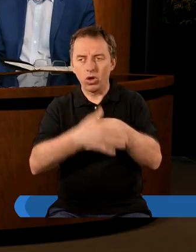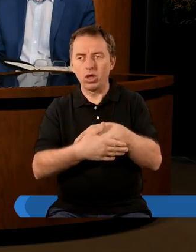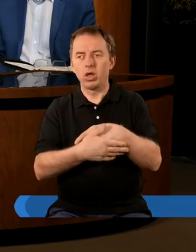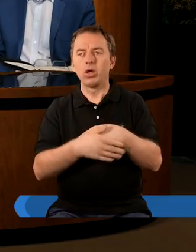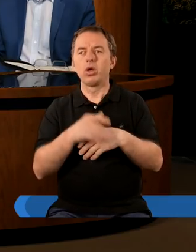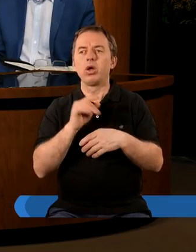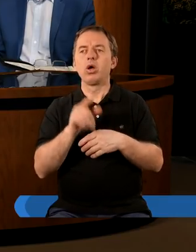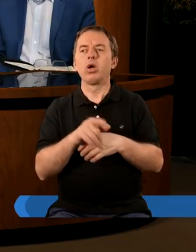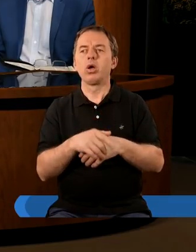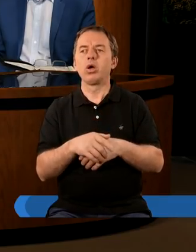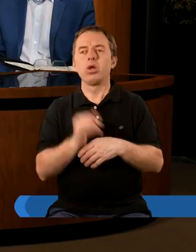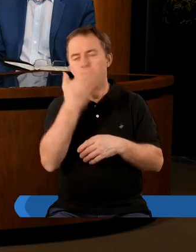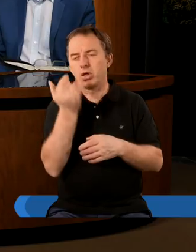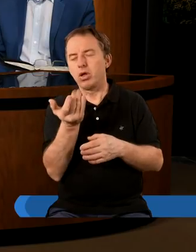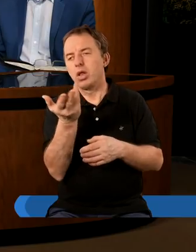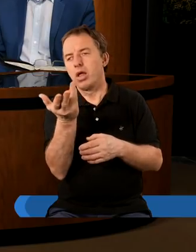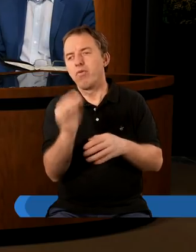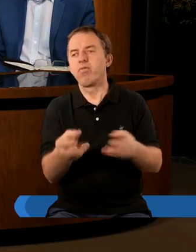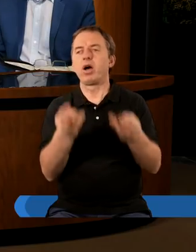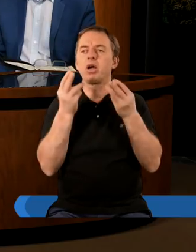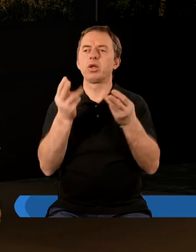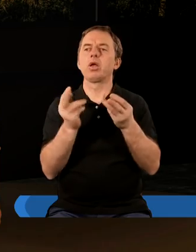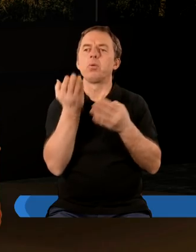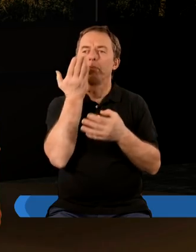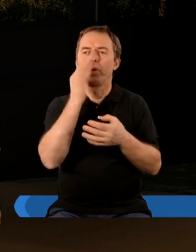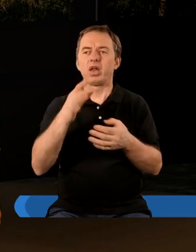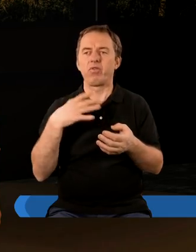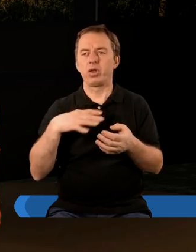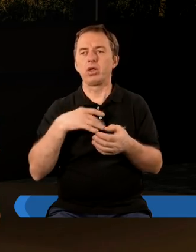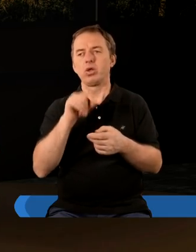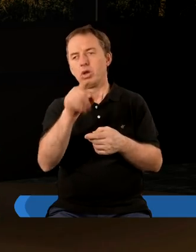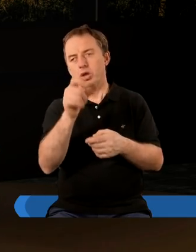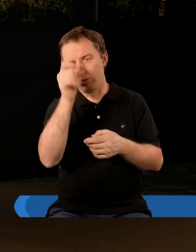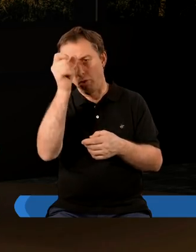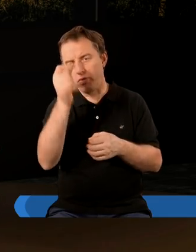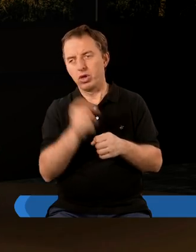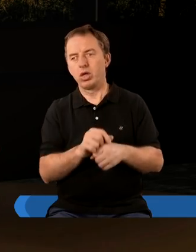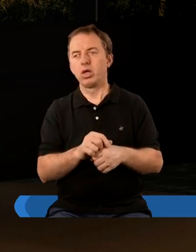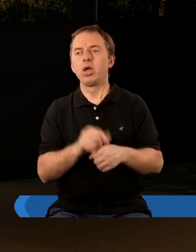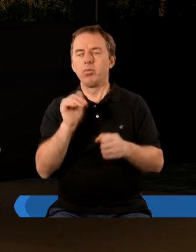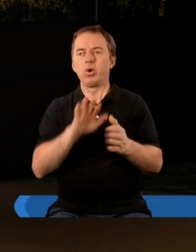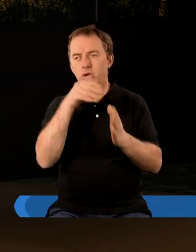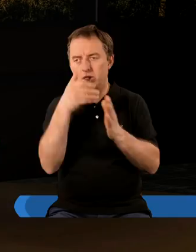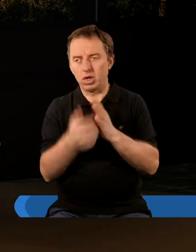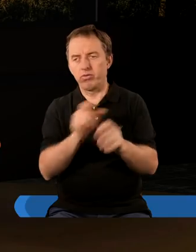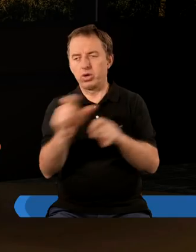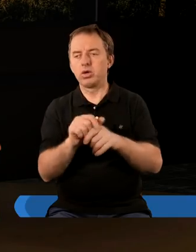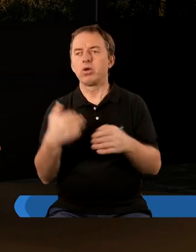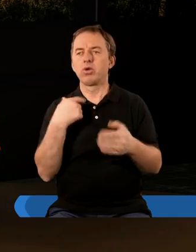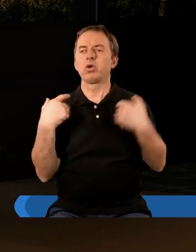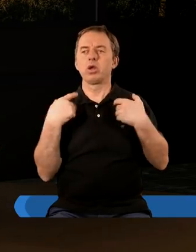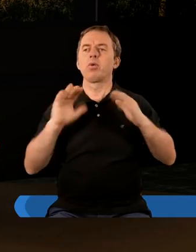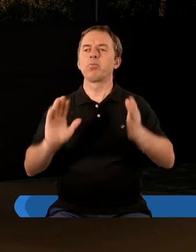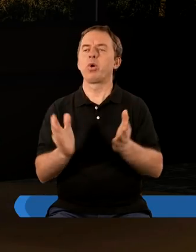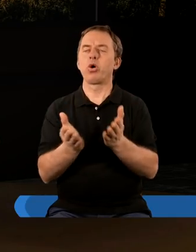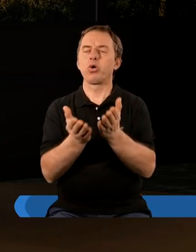są o niebo, o nie wiadomo ile, ważniejsze, bardziej wartościowe, niż ten człowiek mógł stracić w trakcie swojego